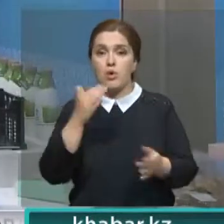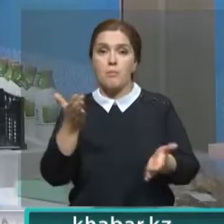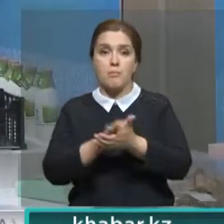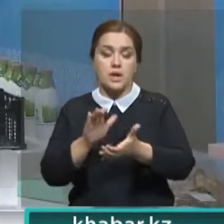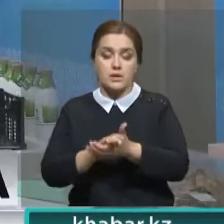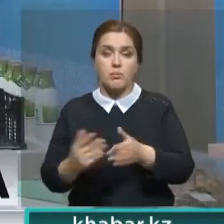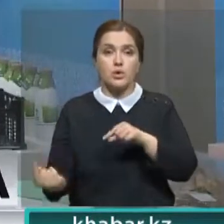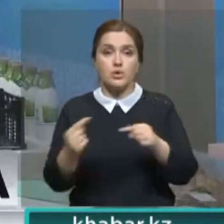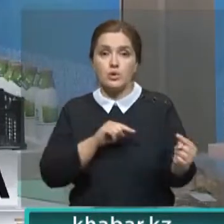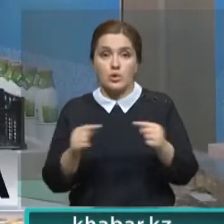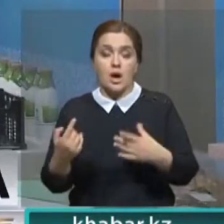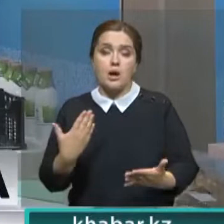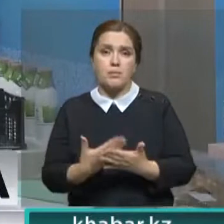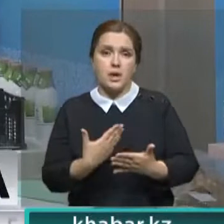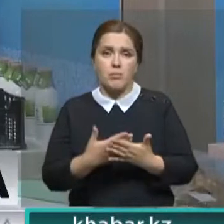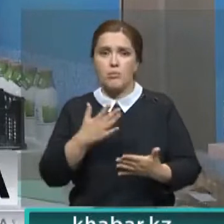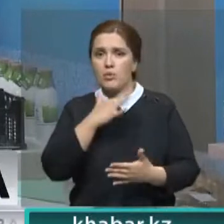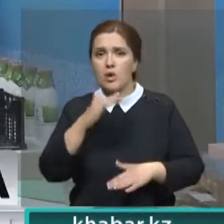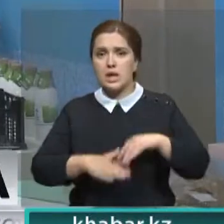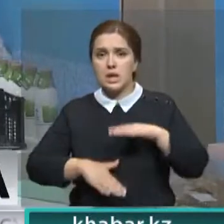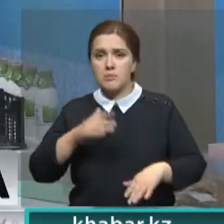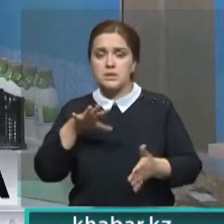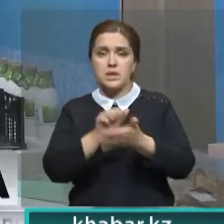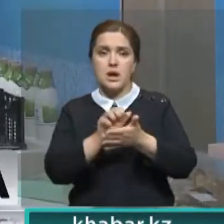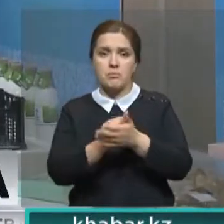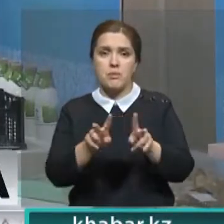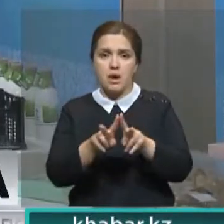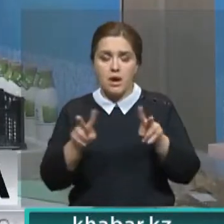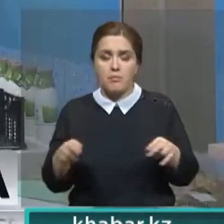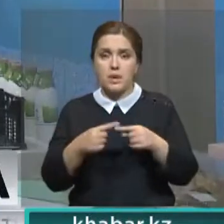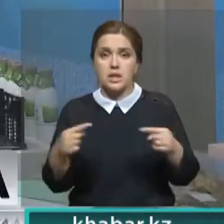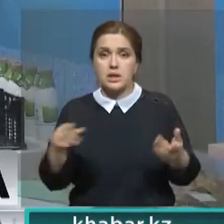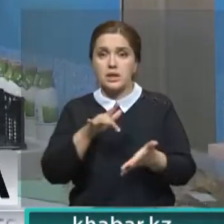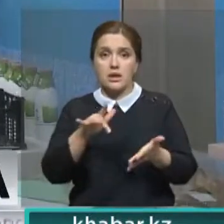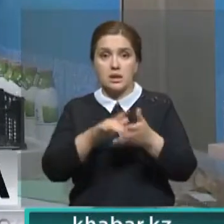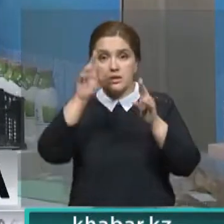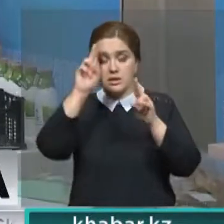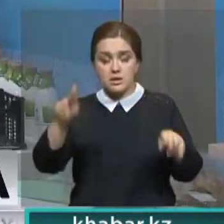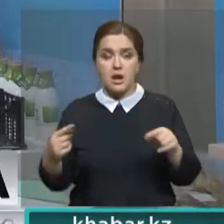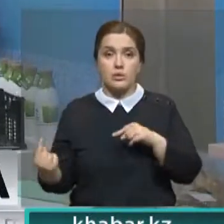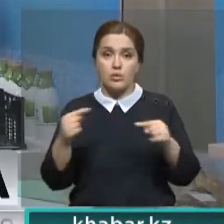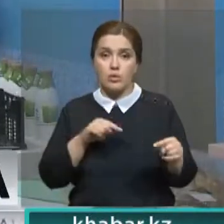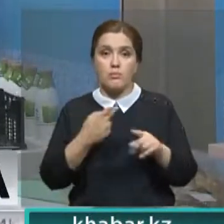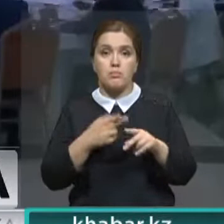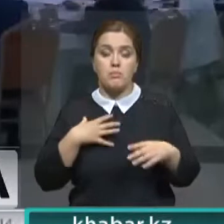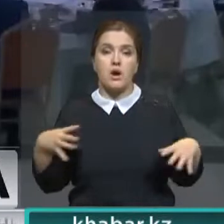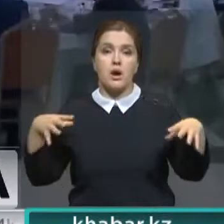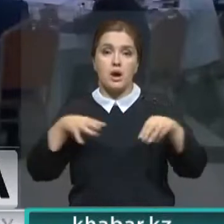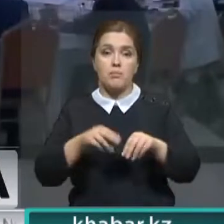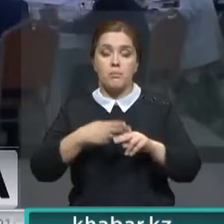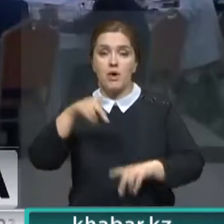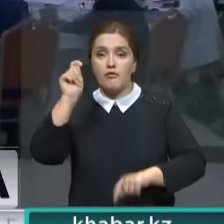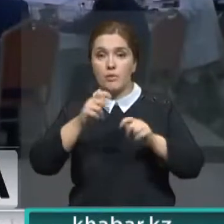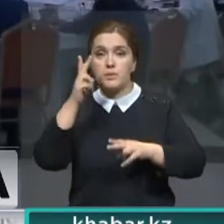с друг другом. Потому что, к примеру, многие ремесленники занимаются одним и тем же в разных городах, но они не знают о друг друге. А за счет этого мы объединяемся. Форум